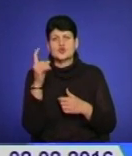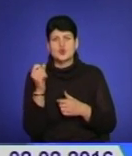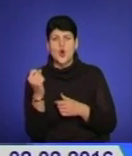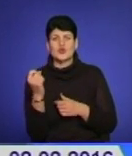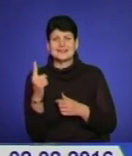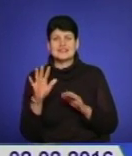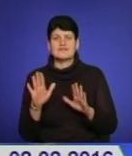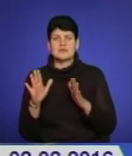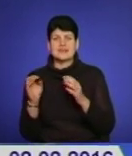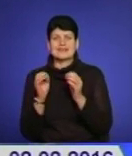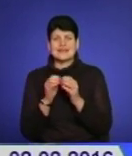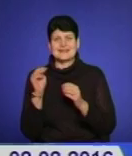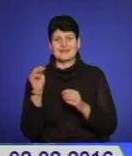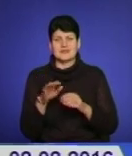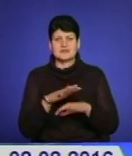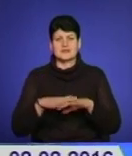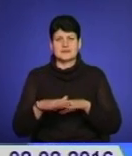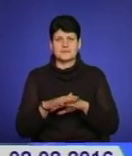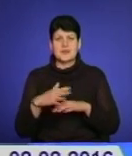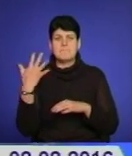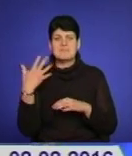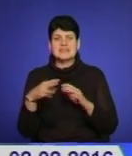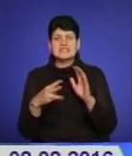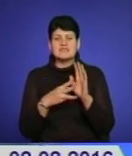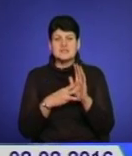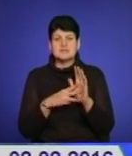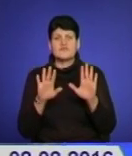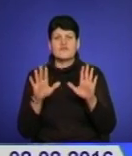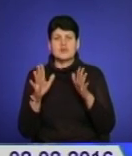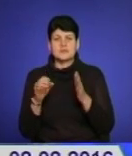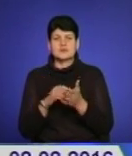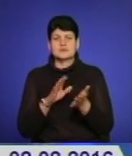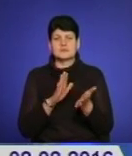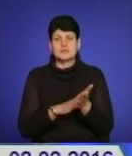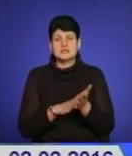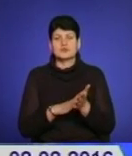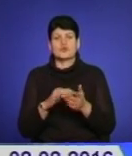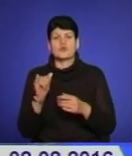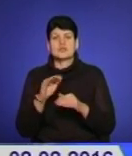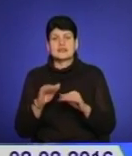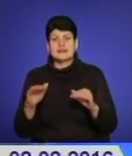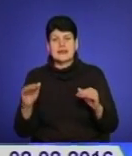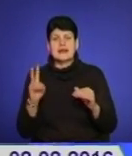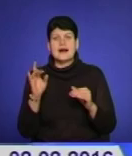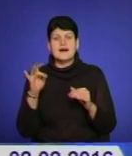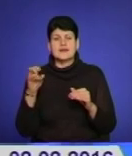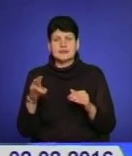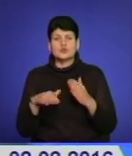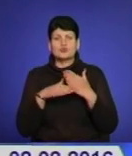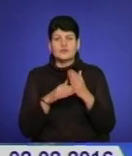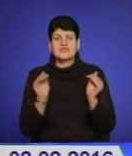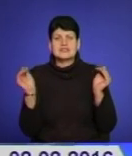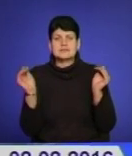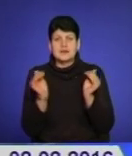випадків на 10 тисяч населення. 58 випадків недуги зафіксовано серед дітей. Карантин у школах допоміг знизити кількість хворих